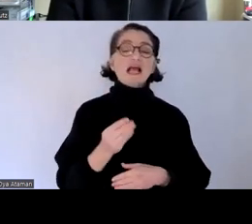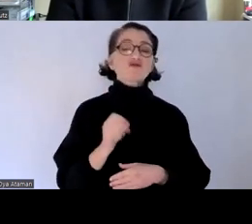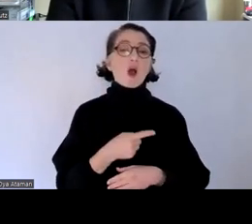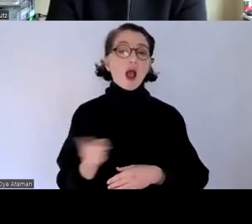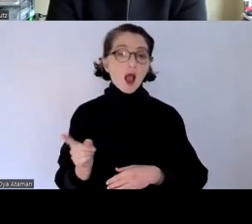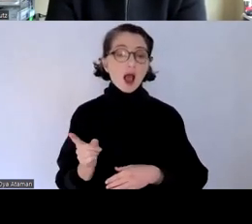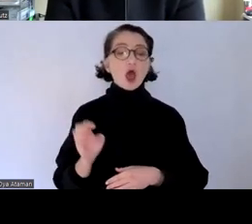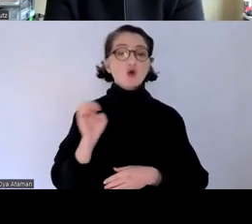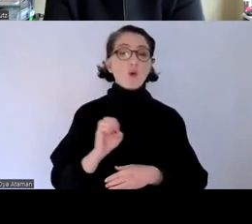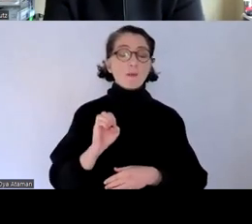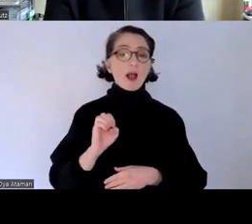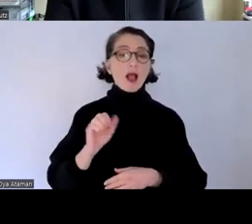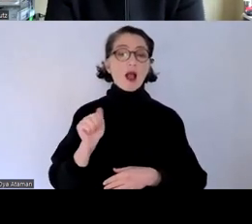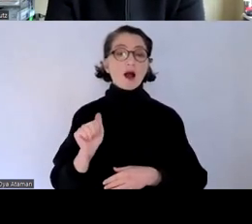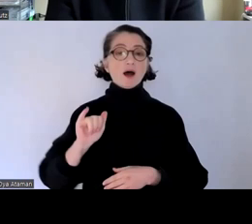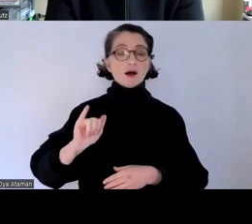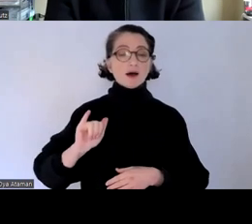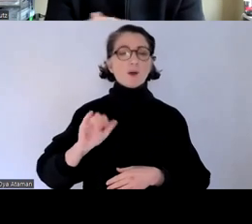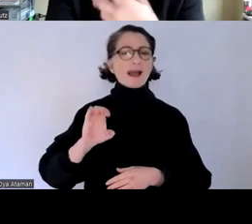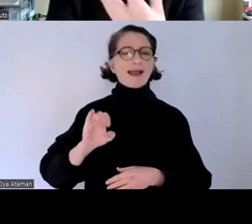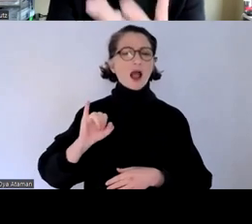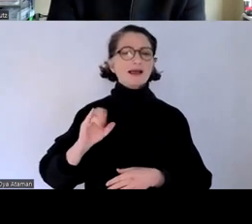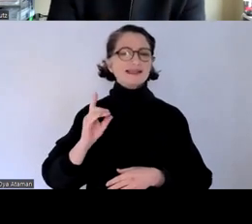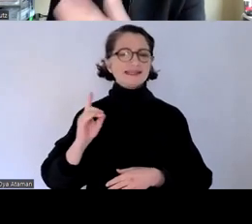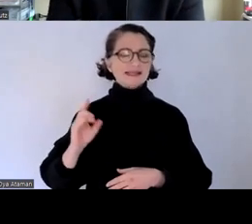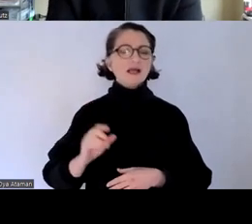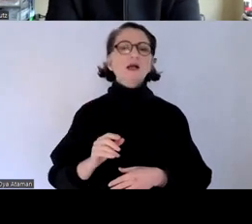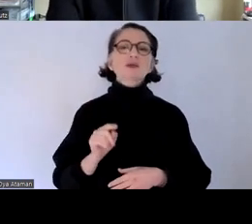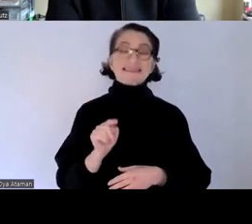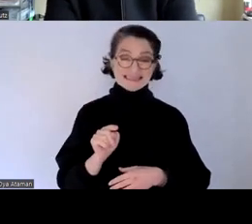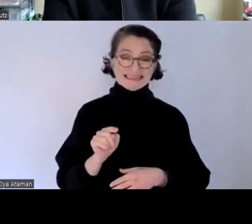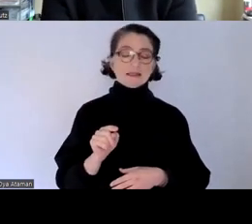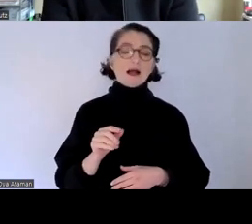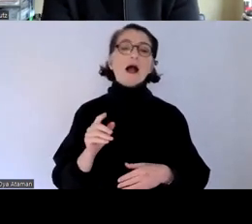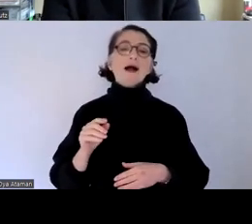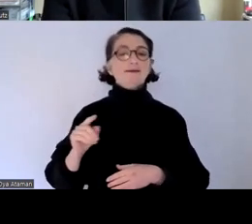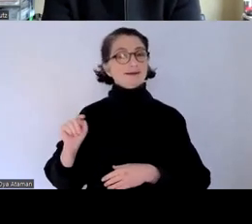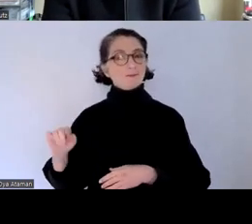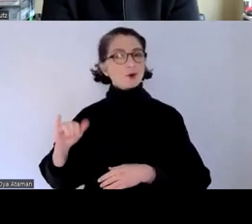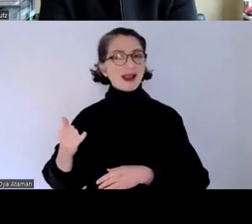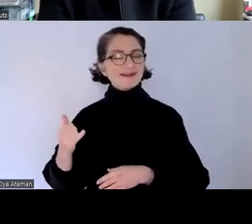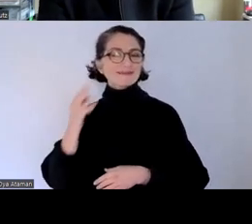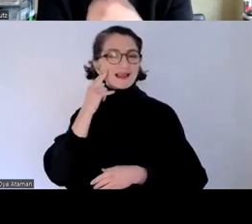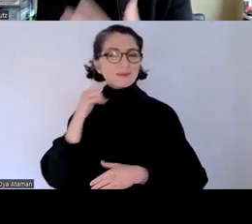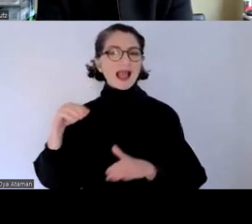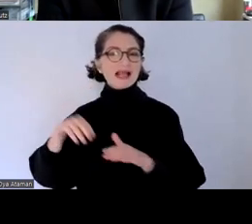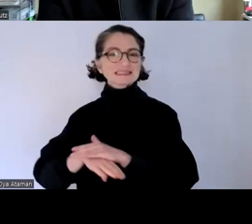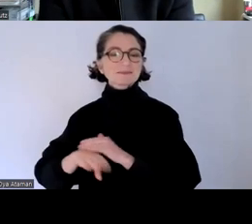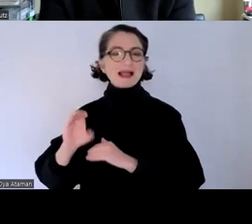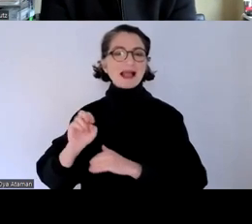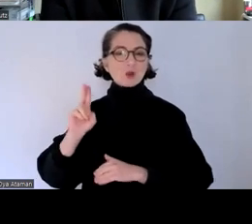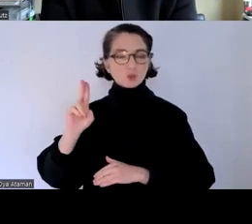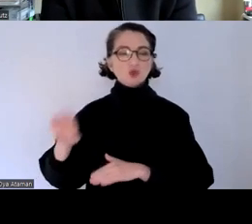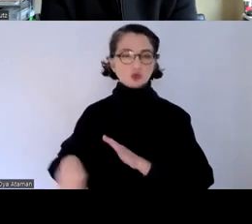eben hier letzten endes als projekt unterstützen und also auch wissen